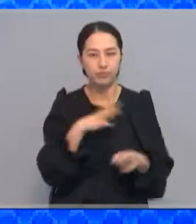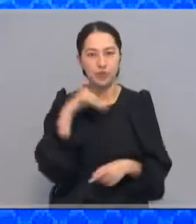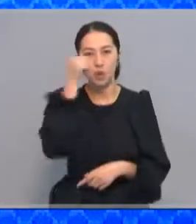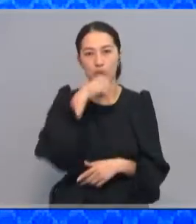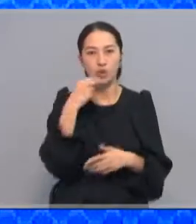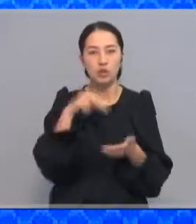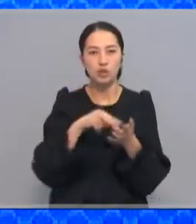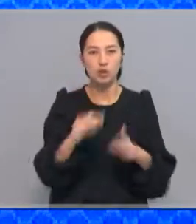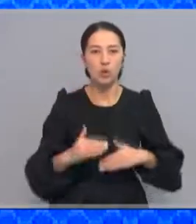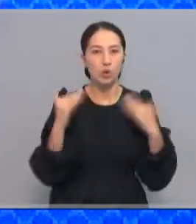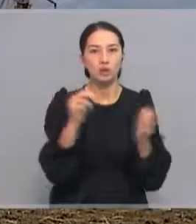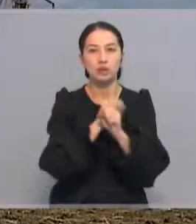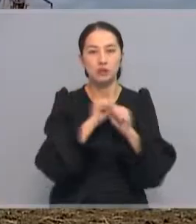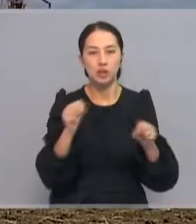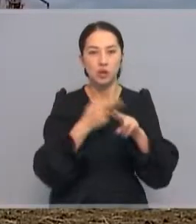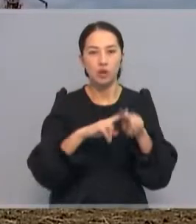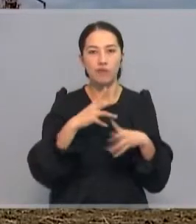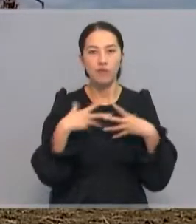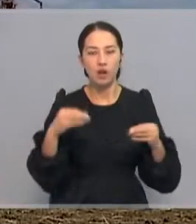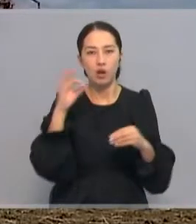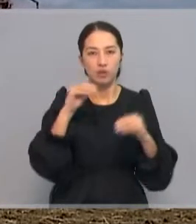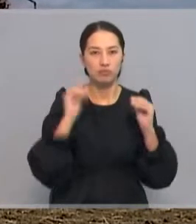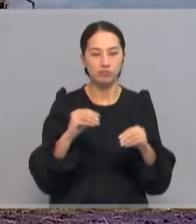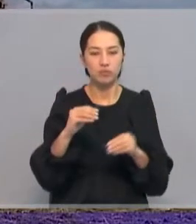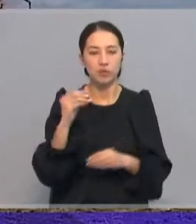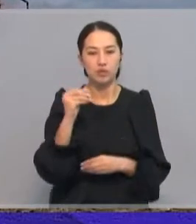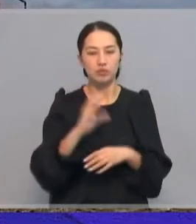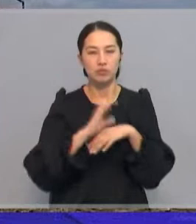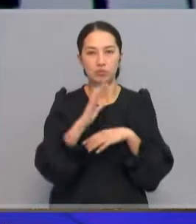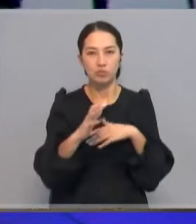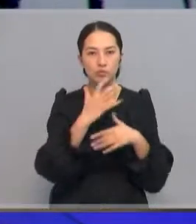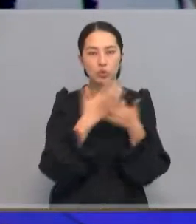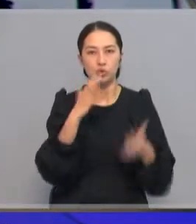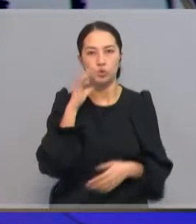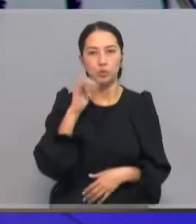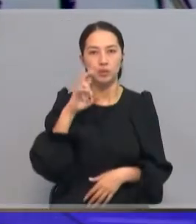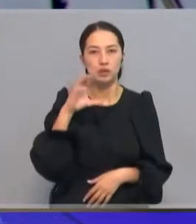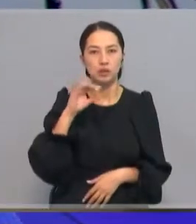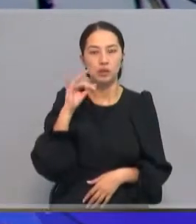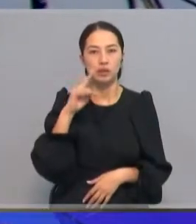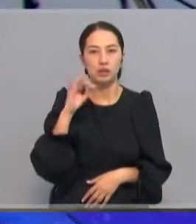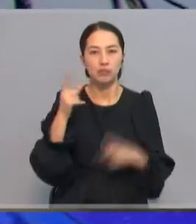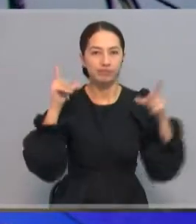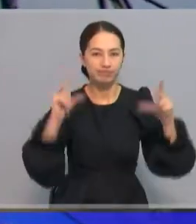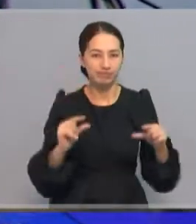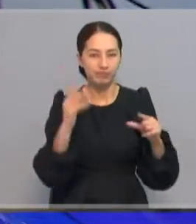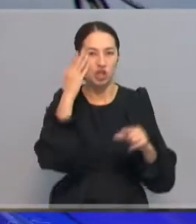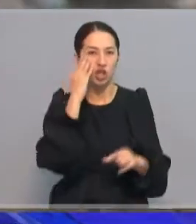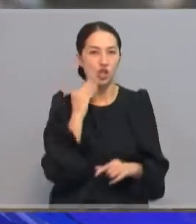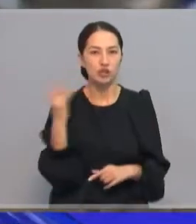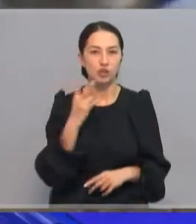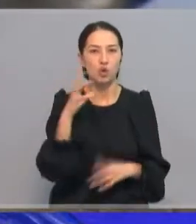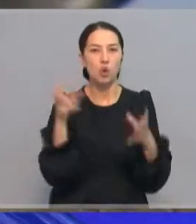қымбатшылықты болдырма үшін көктемгі егіз жұмыстарына қаржыландыру ұлғайтылап, субсидиялау жұмысы жетілдірілмек. Екіншіден,